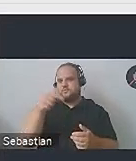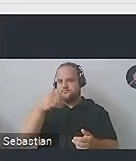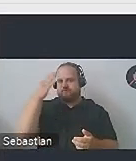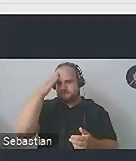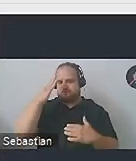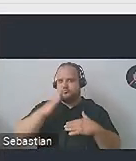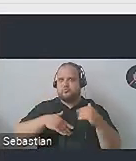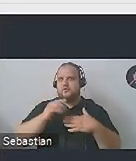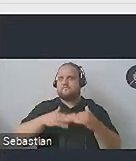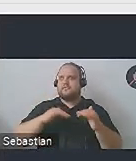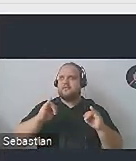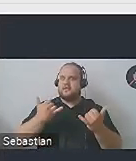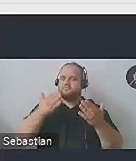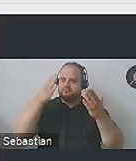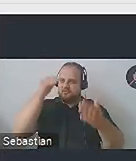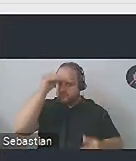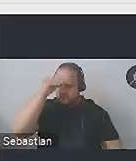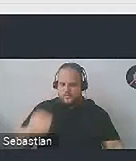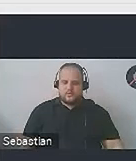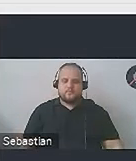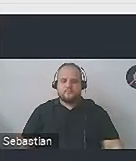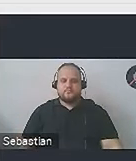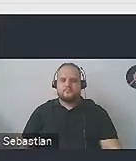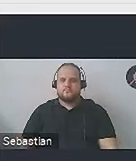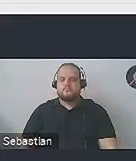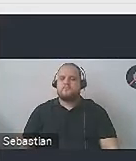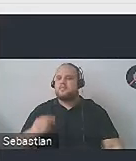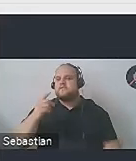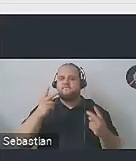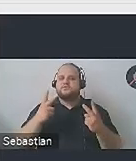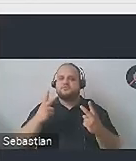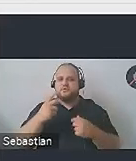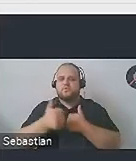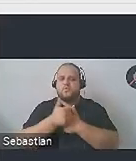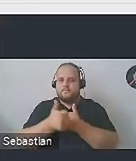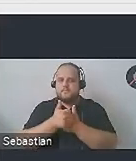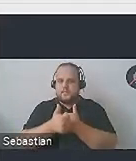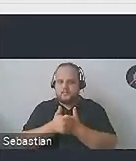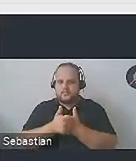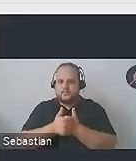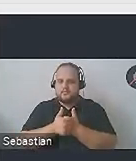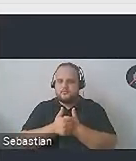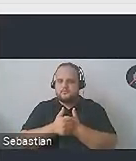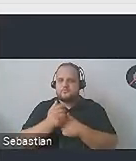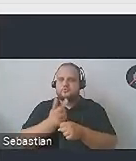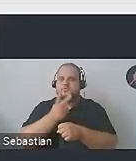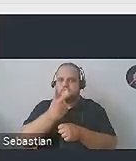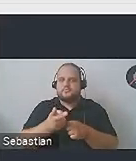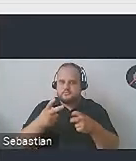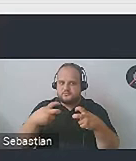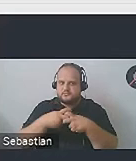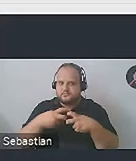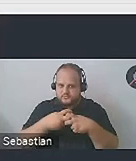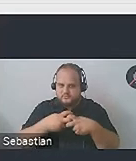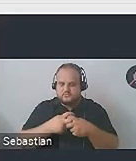podbudowę na resztę nauki. Najistotniejsze dla Was dokumenty dotyczące dostępności cyfrowej to